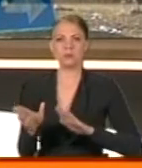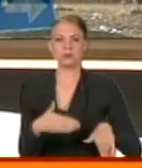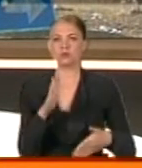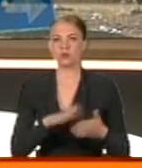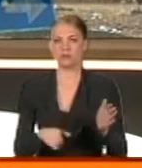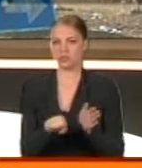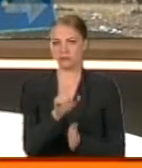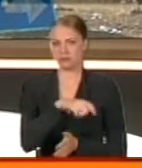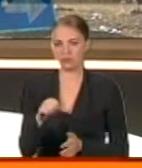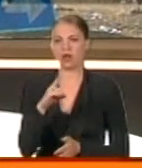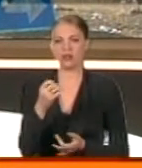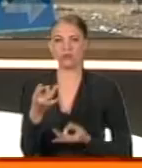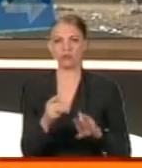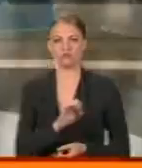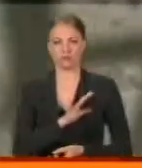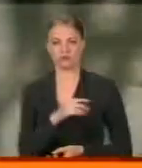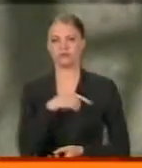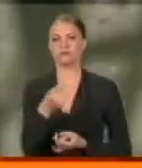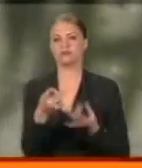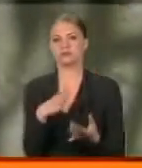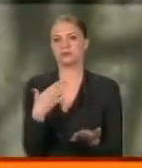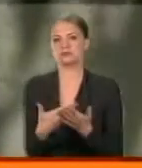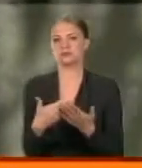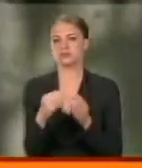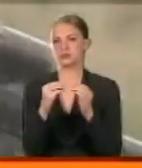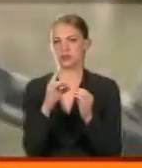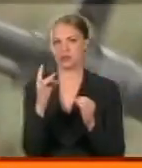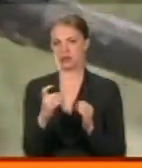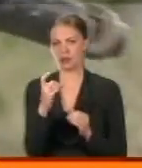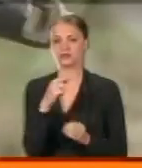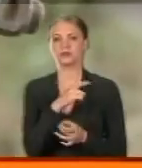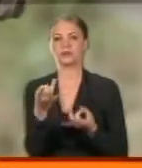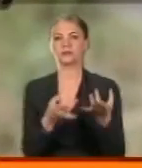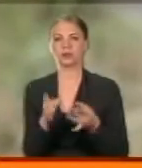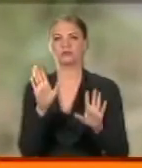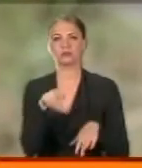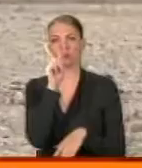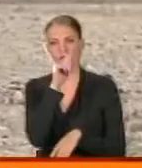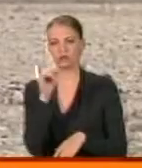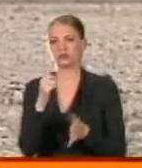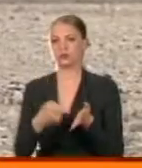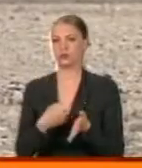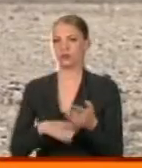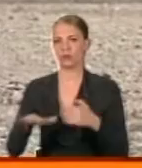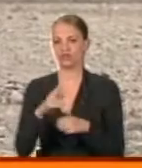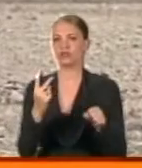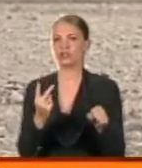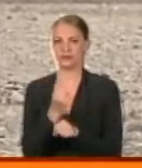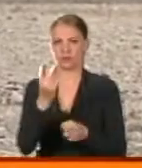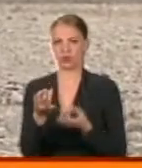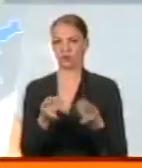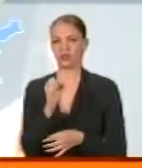без жертв, хоча й з обстрілами. Бойовики відкривали вогонь принаймні з десяток разів. Били і на Луганщині, на Донеччині. Двічі